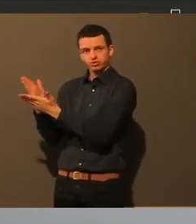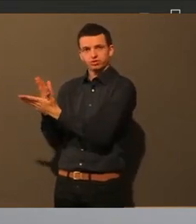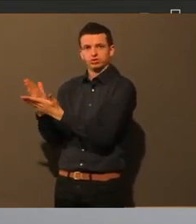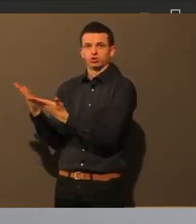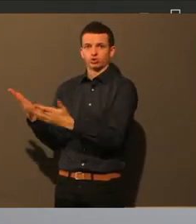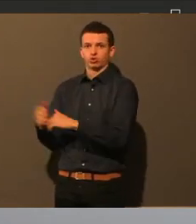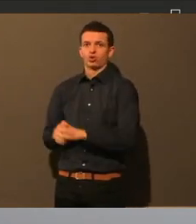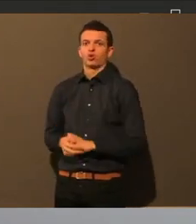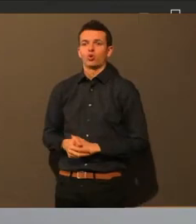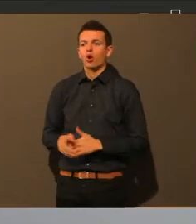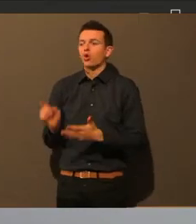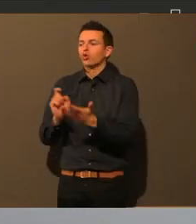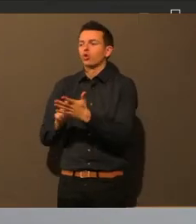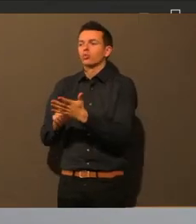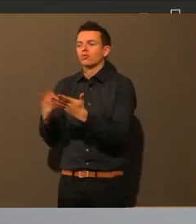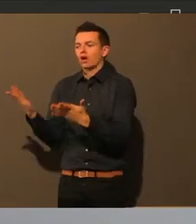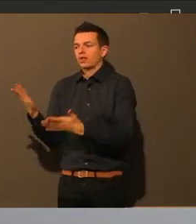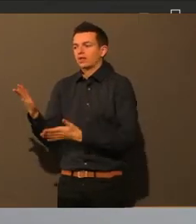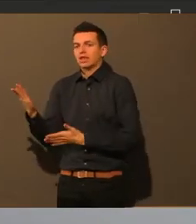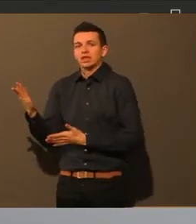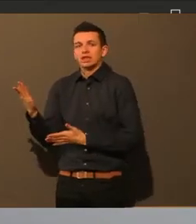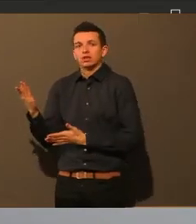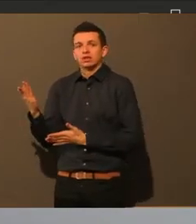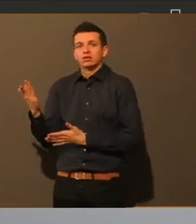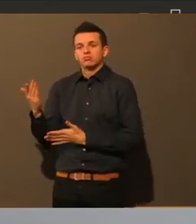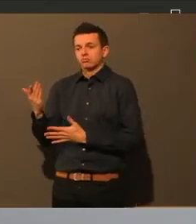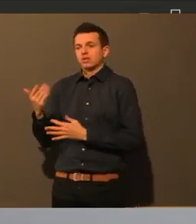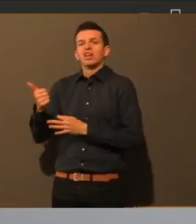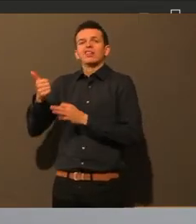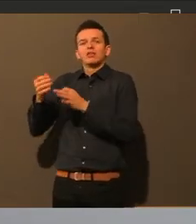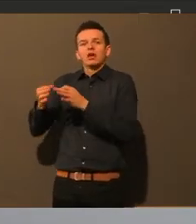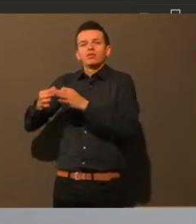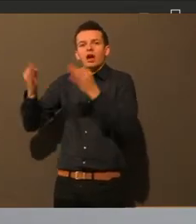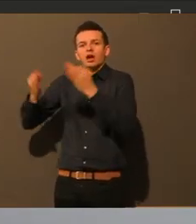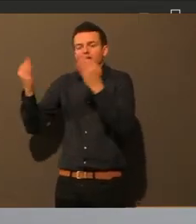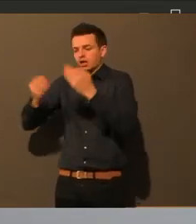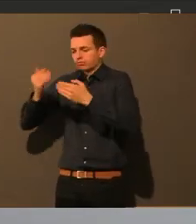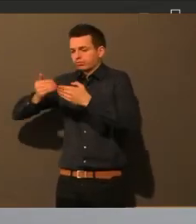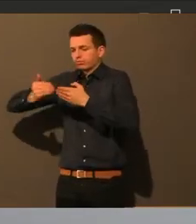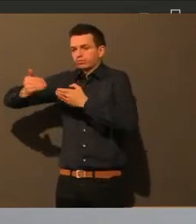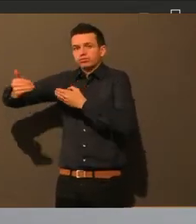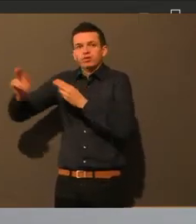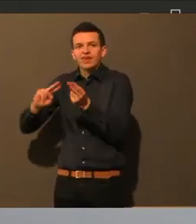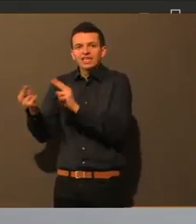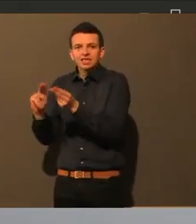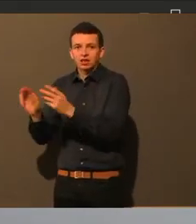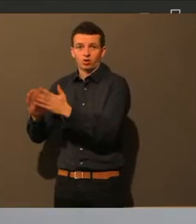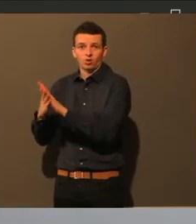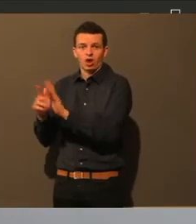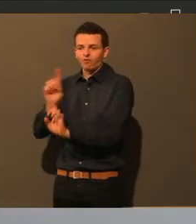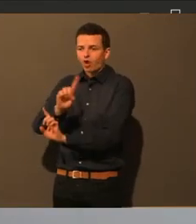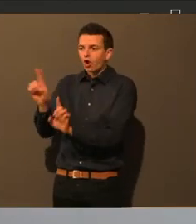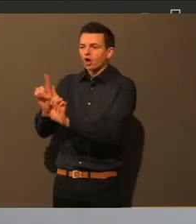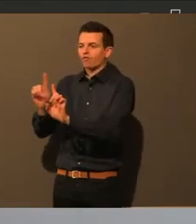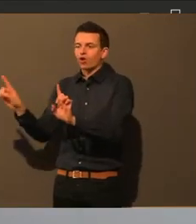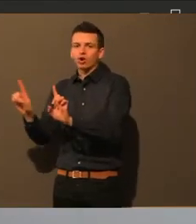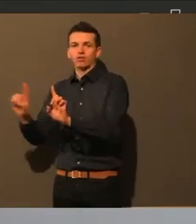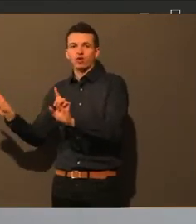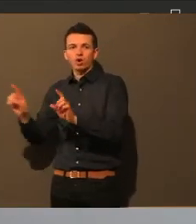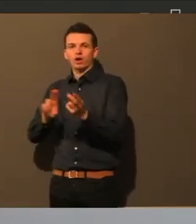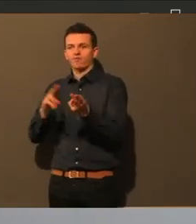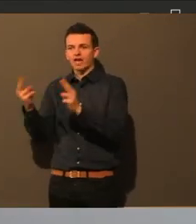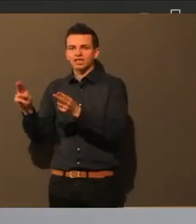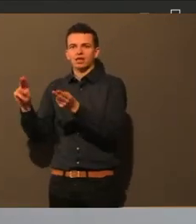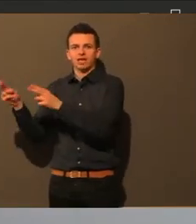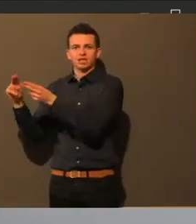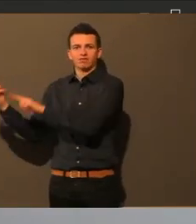macht man es wöchentlich wechselnd oder macht man es täglich wechselnd? Und auch das zum Beispiel haben ja die Schulen für sich selber entschieden, wie sie es machen wollen. Also da muss man, glaube ich, auch